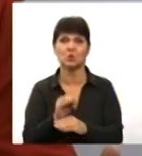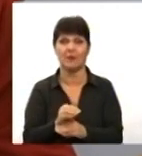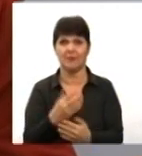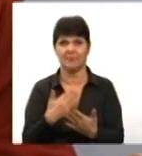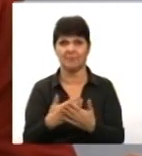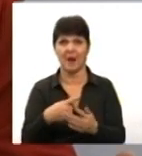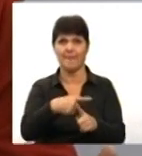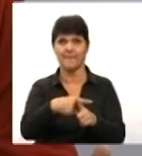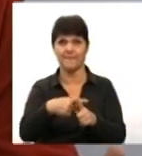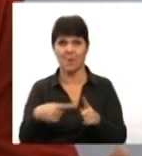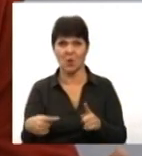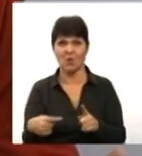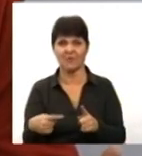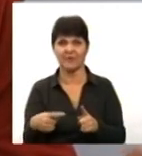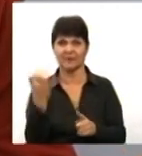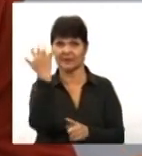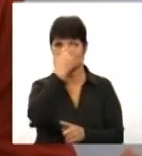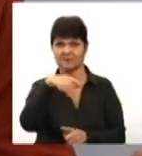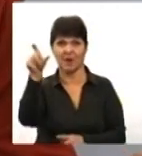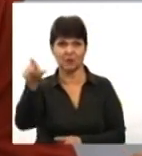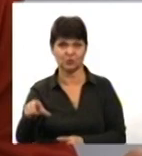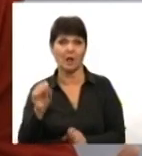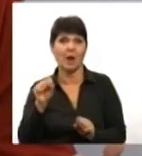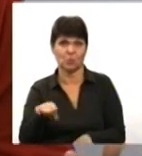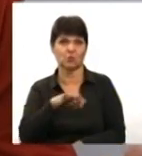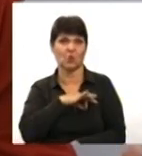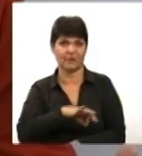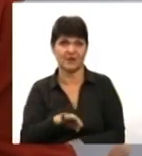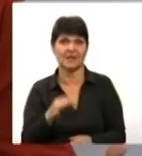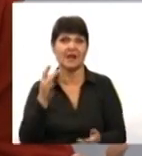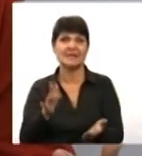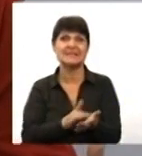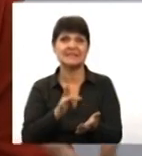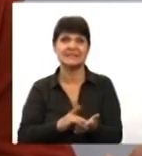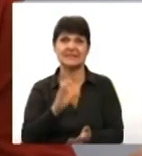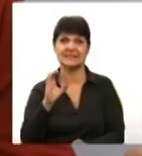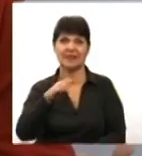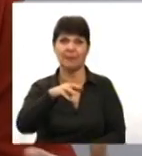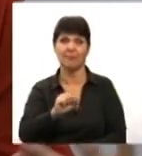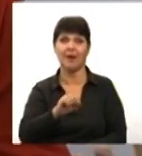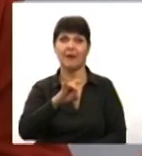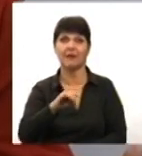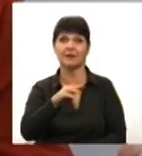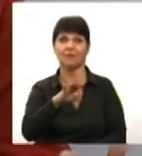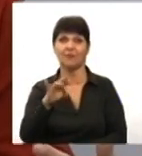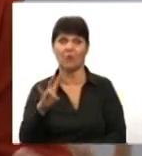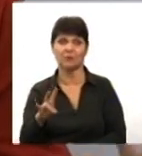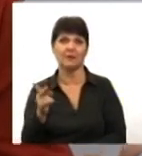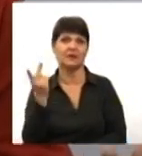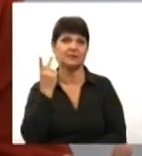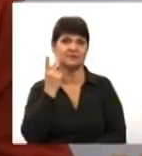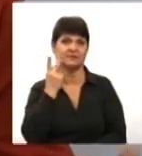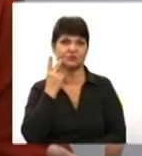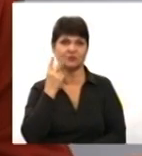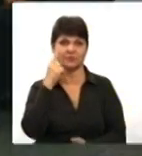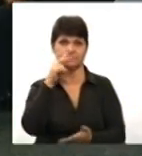незрячих людей може користуватись смартфоном. В смартфонах сучасних є функція VoiceOver, коли він з екрану читає, що